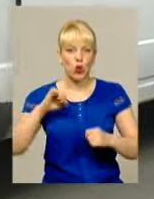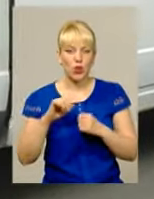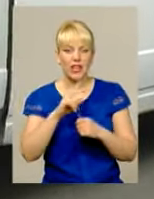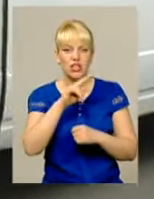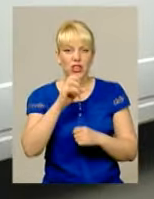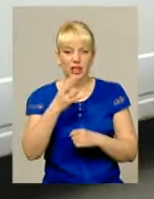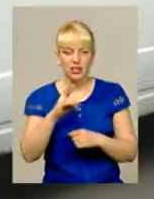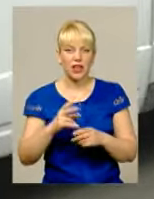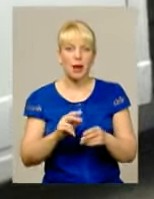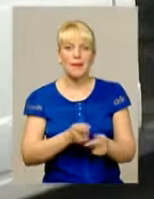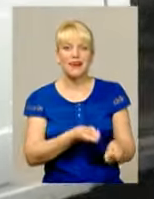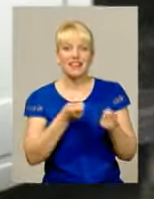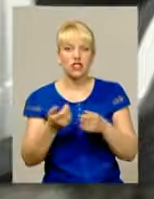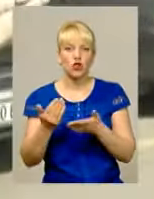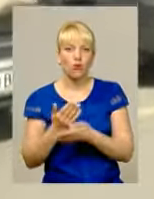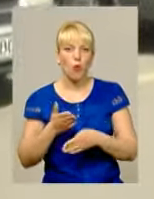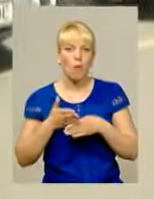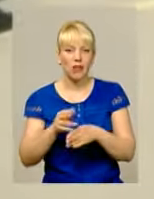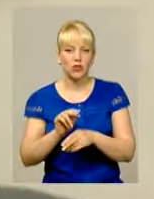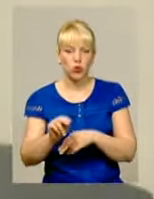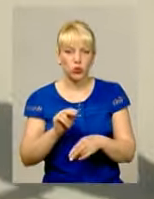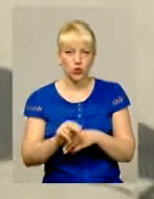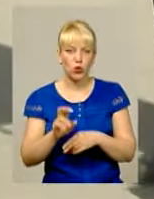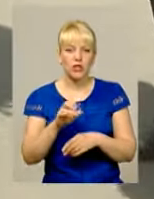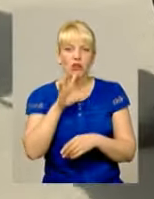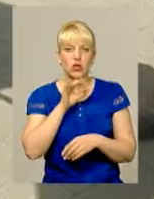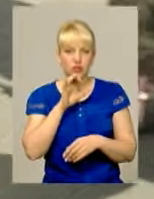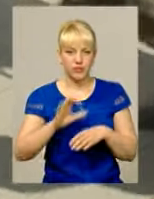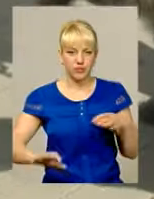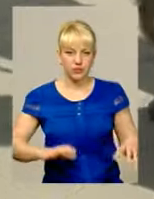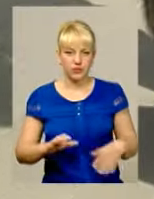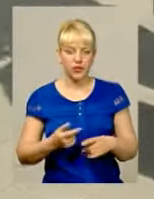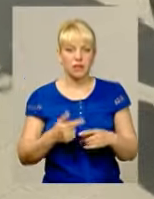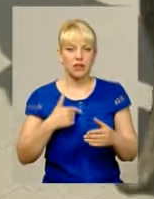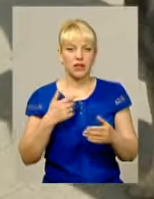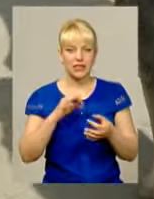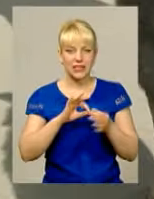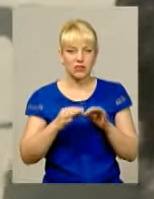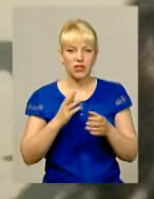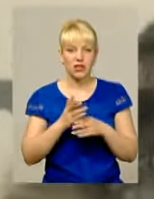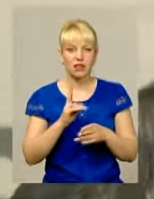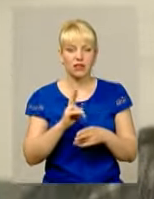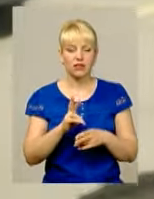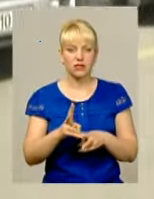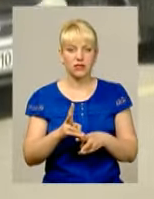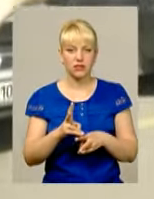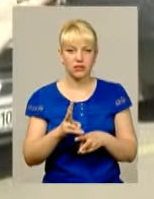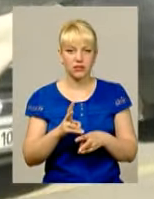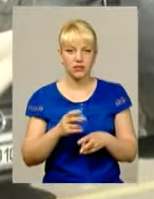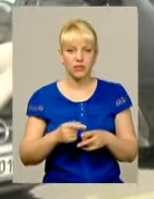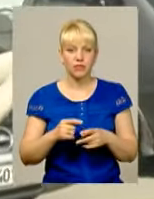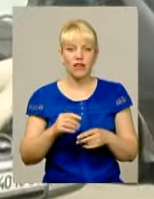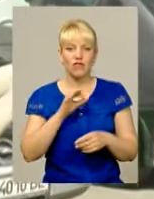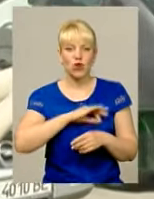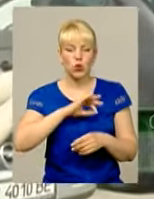методику дресування чотирилапих У Чехії ми дізналися більш детально про такі методи дресування комперантні Далі –